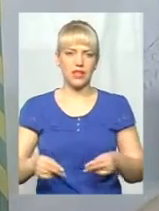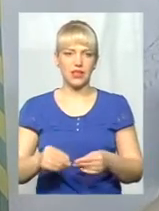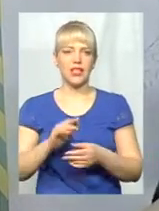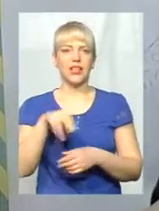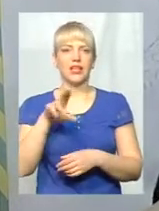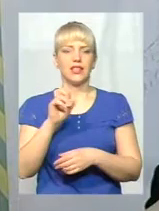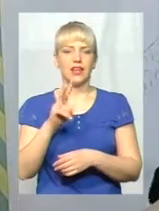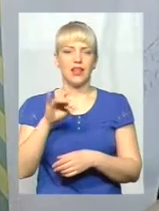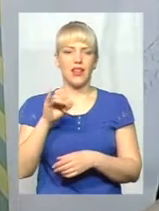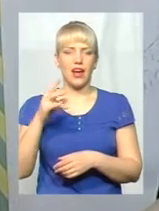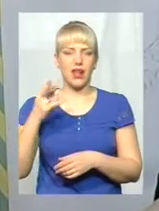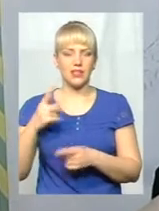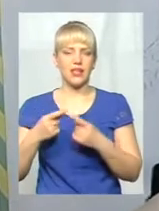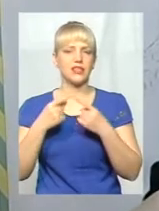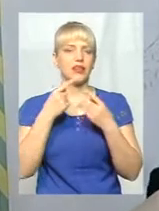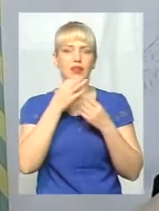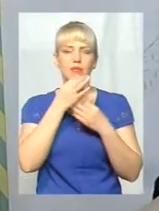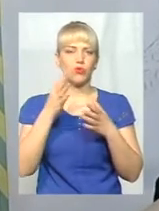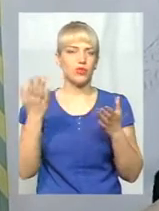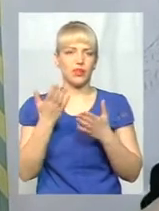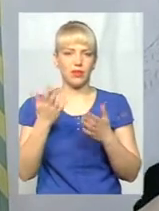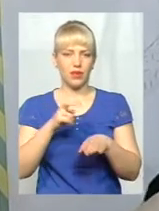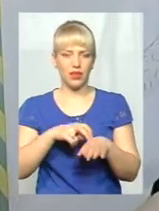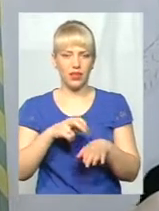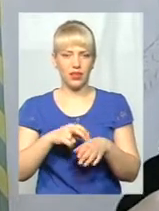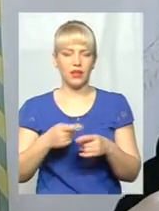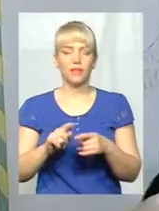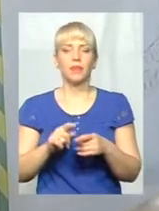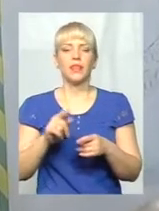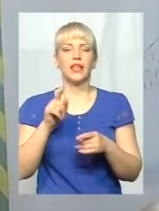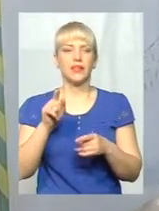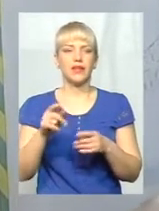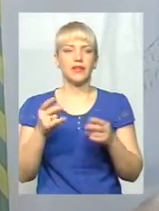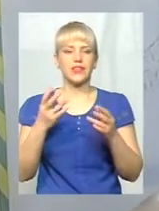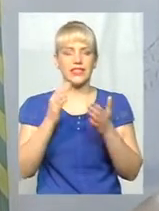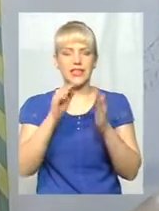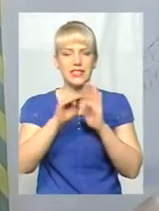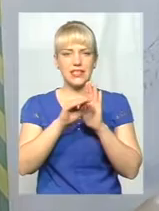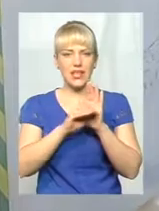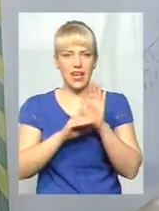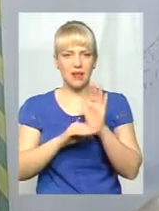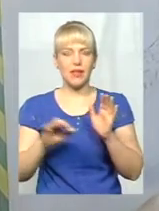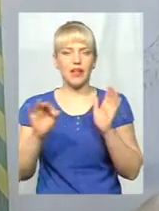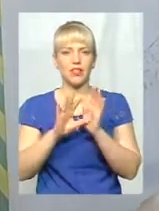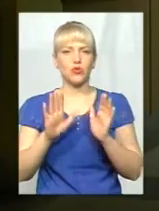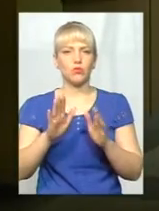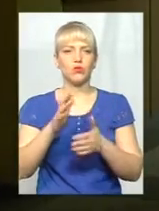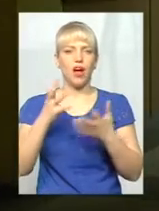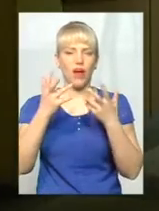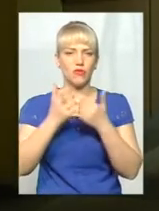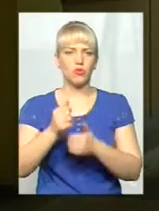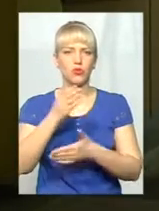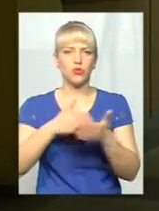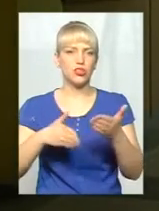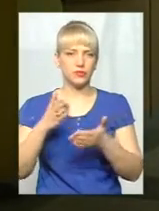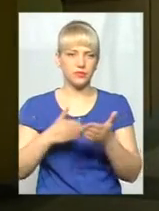лікарем. Розривати попередню декларацію не потрібно, воно в системі, в електронній автоматично буде анульовано. В